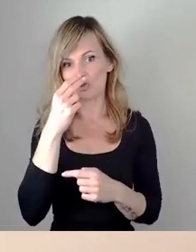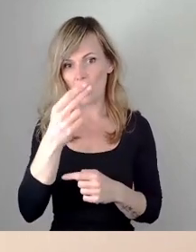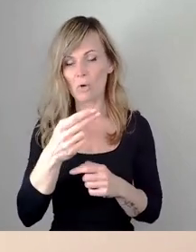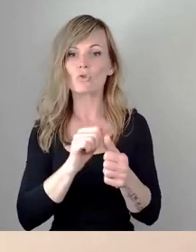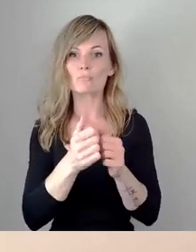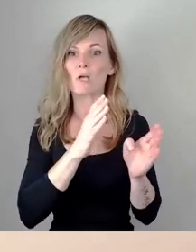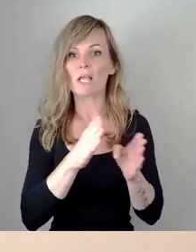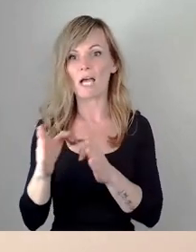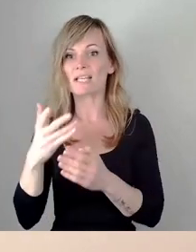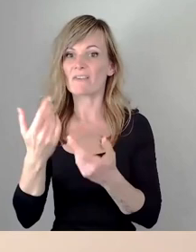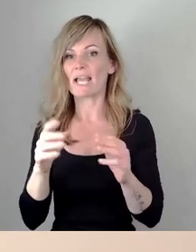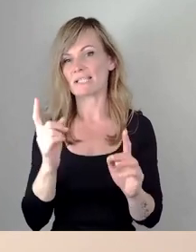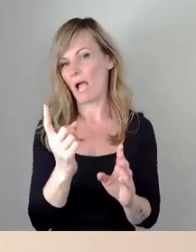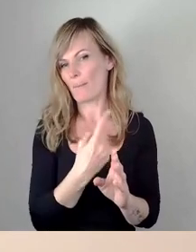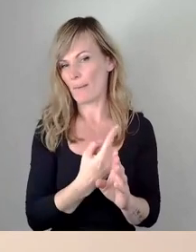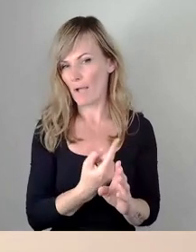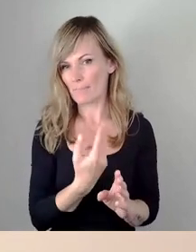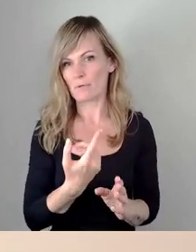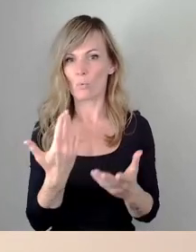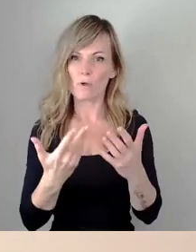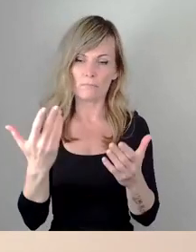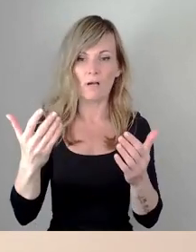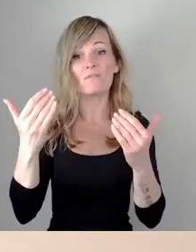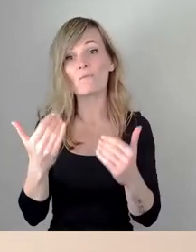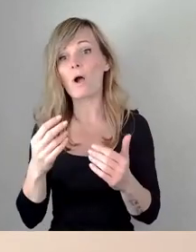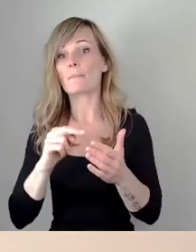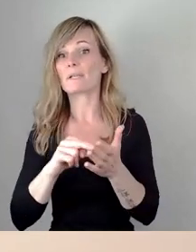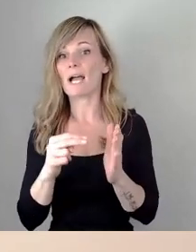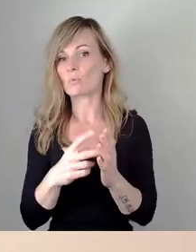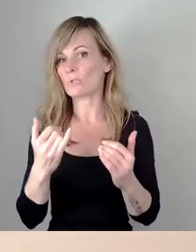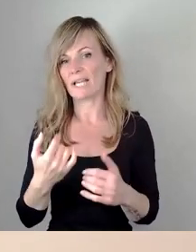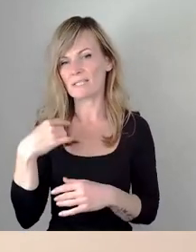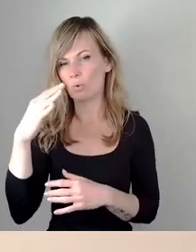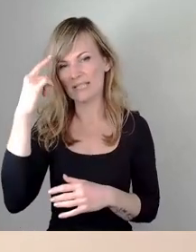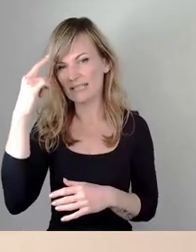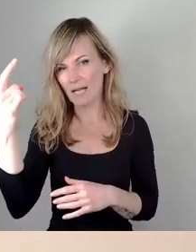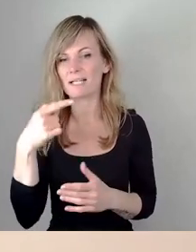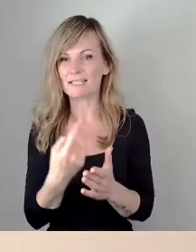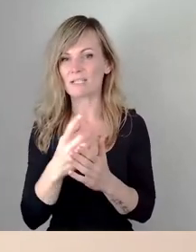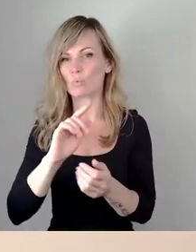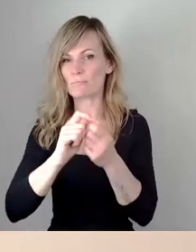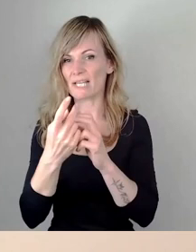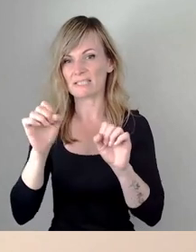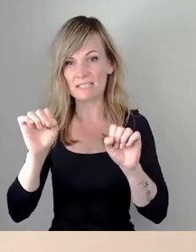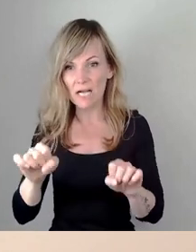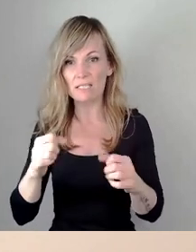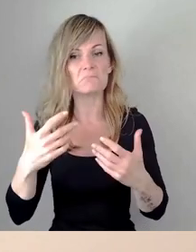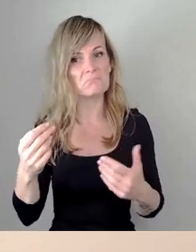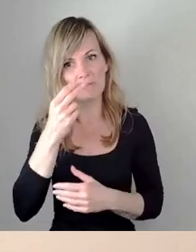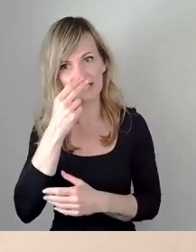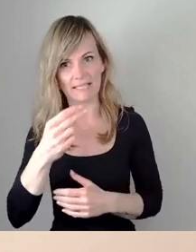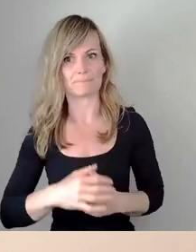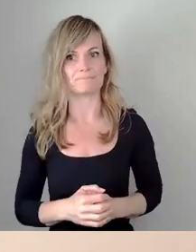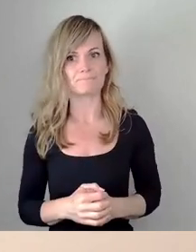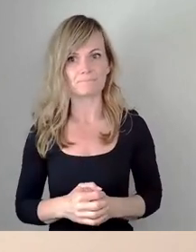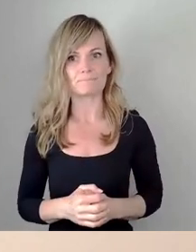dass man vielleicht das eine oder andere, was jetzt nach Vorplanung nicht so gedacht ist, dass man das umsetzen können. Aber auf jeden Fall, wenn